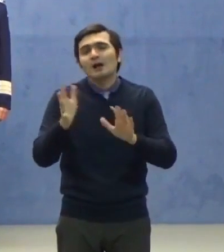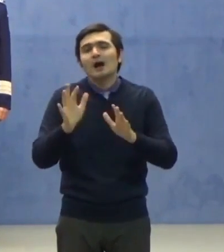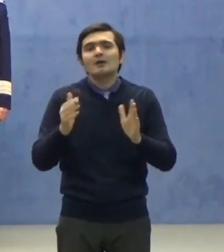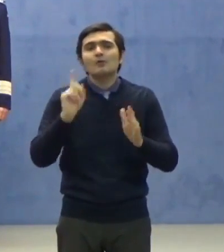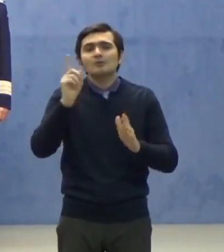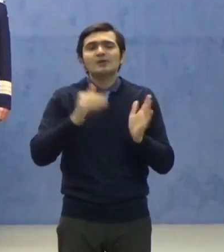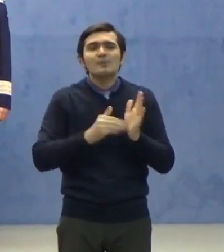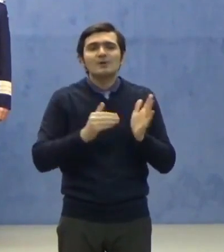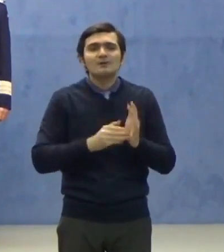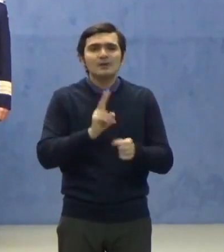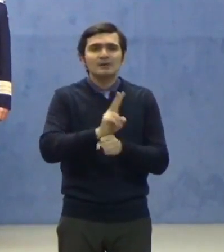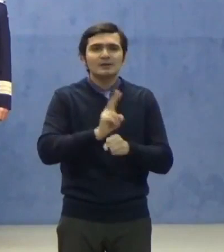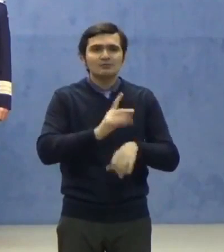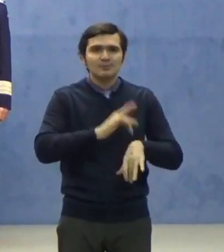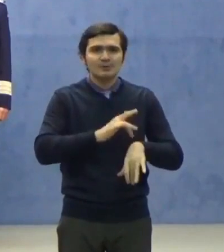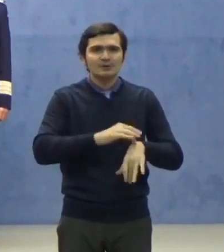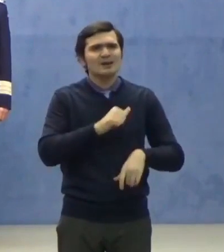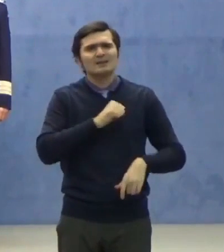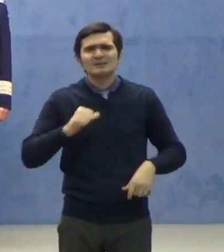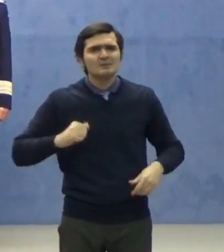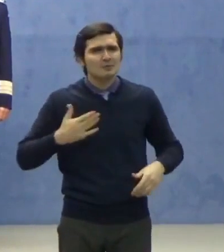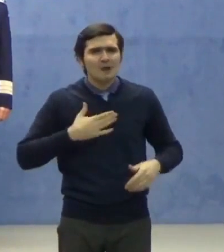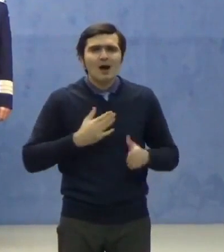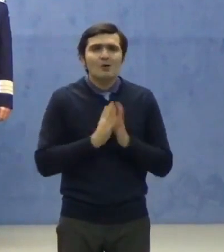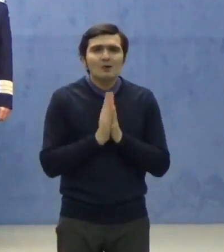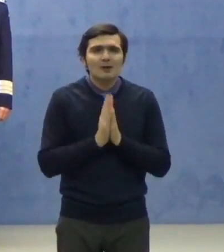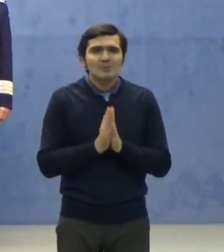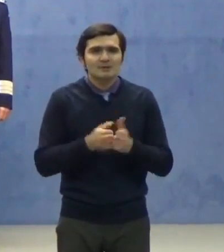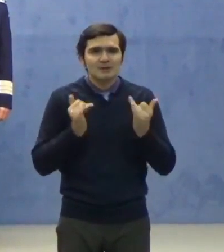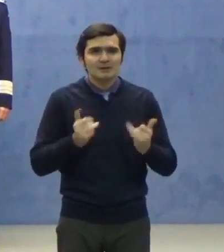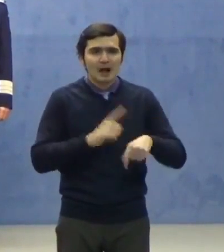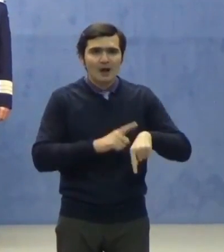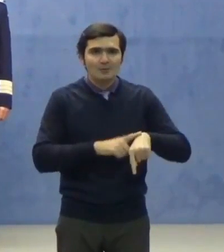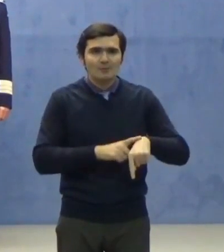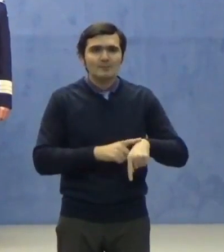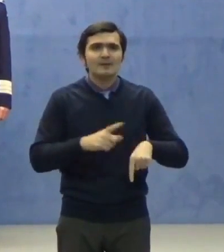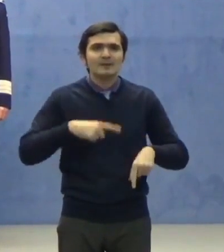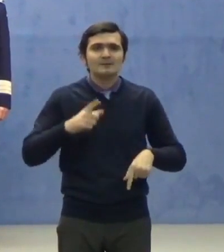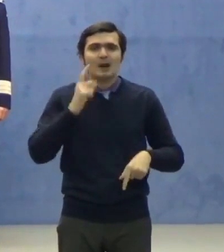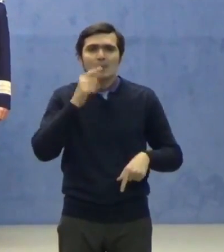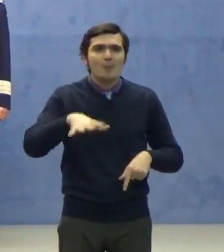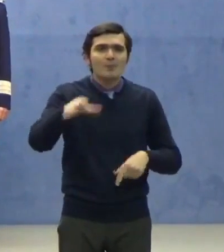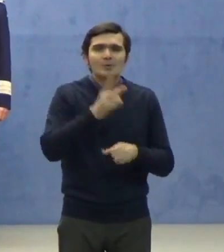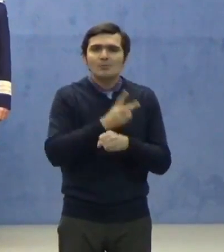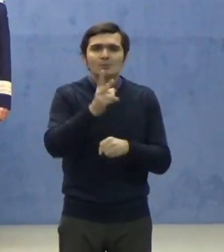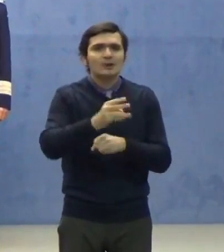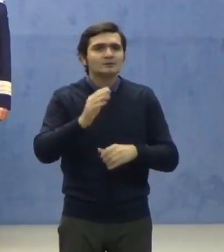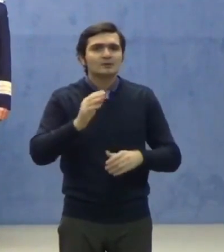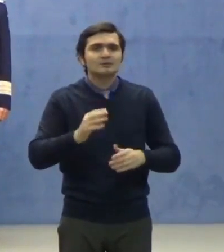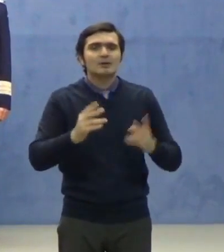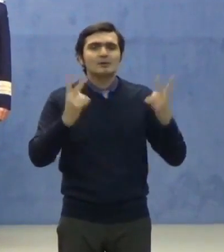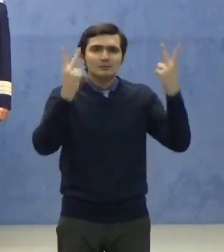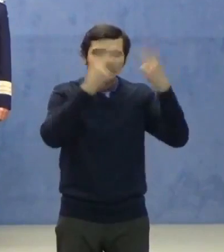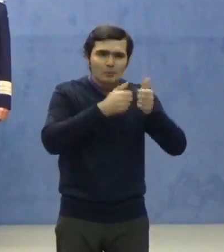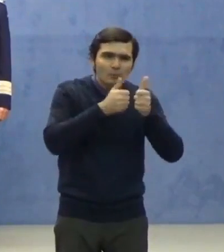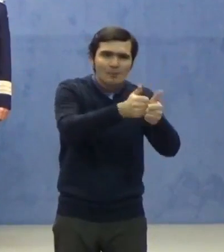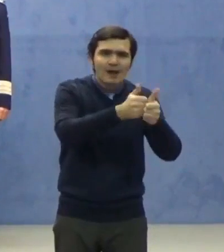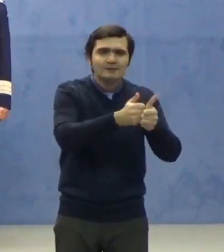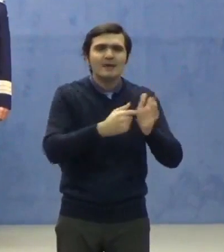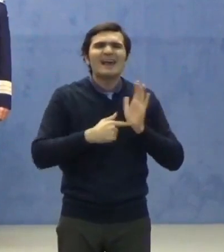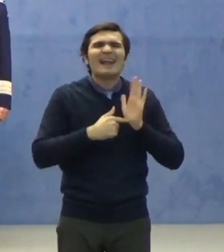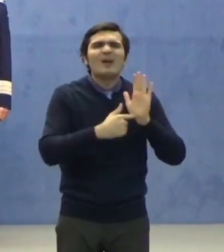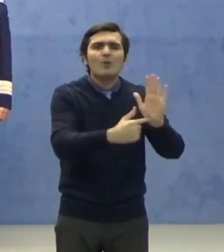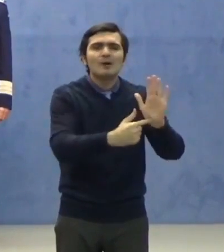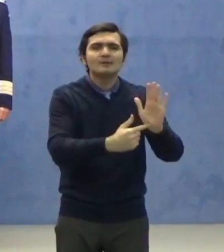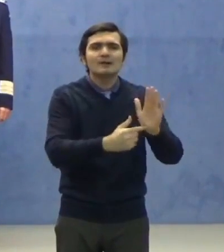medicale. Singura rugăminte care o avem la acest moment este ca populația să asculte recomandările, să evite